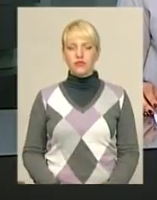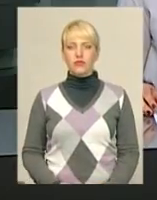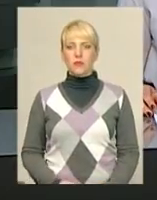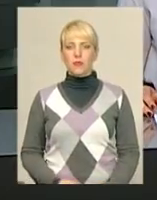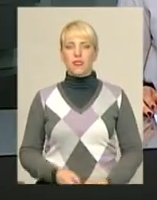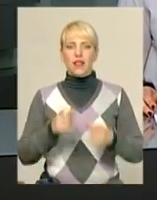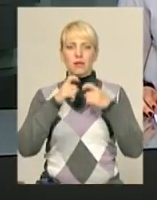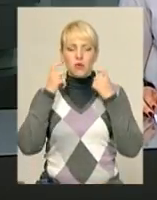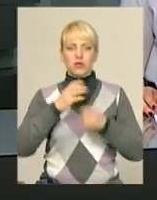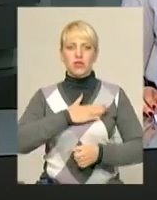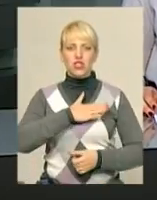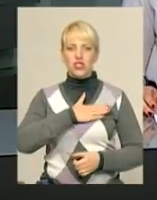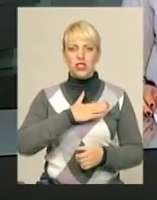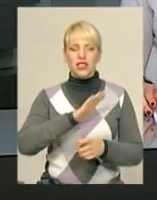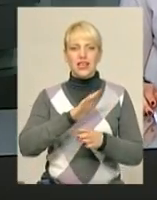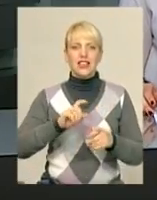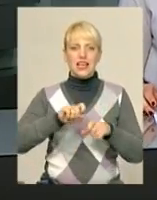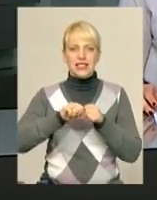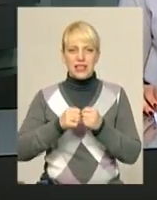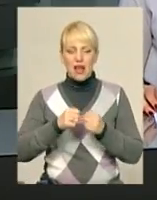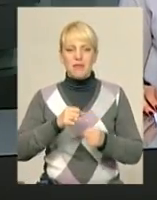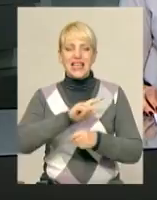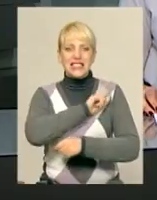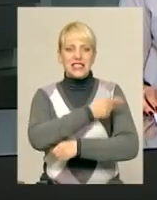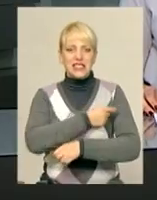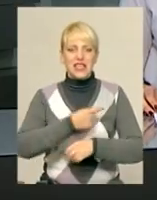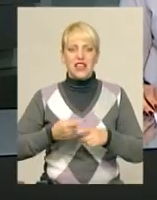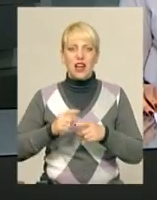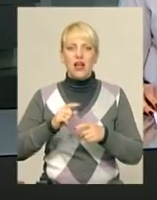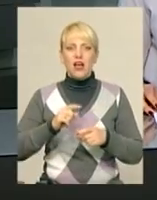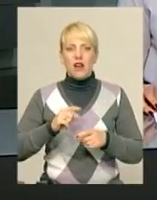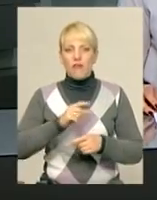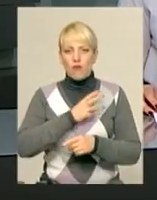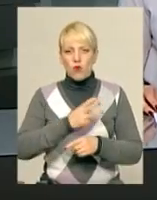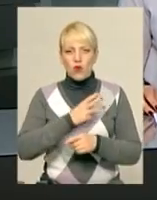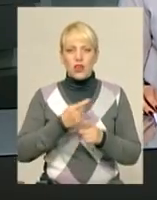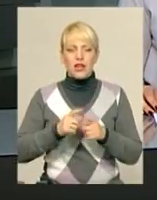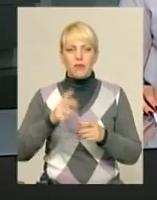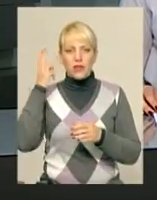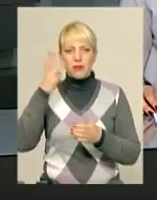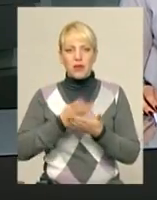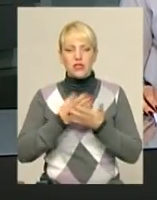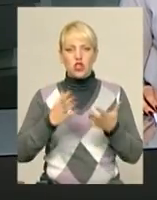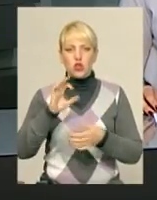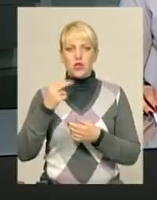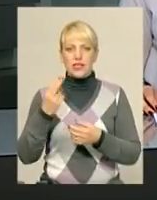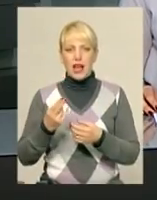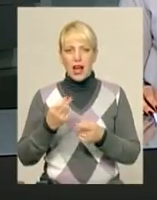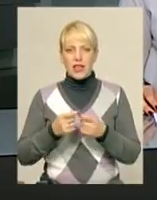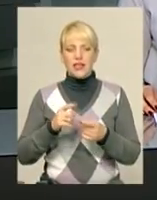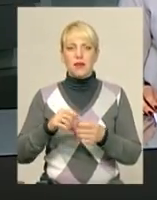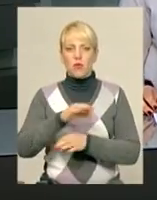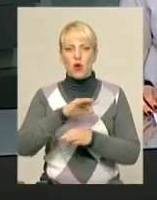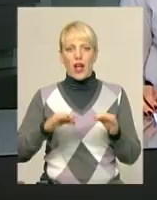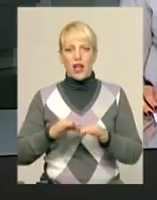Посмішки, щирість та незламна сила волі. Світлини, що вражають та надихають. У Хмельницькому презентували соціальний мультимедійний